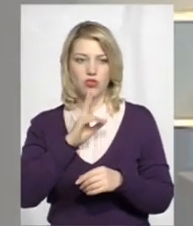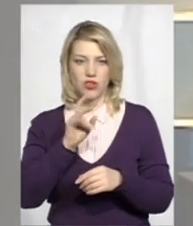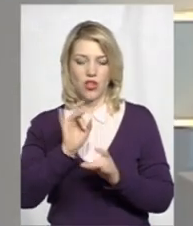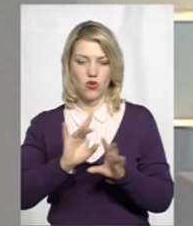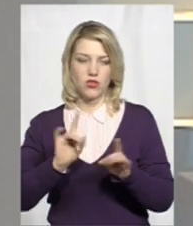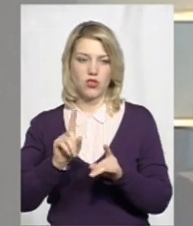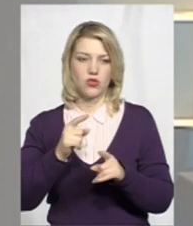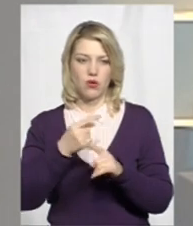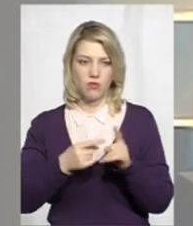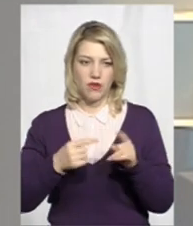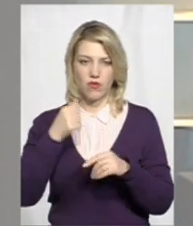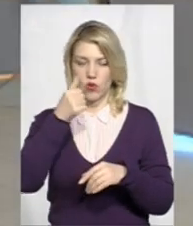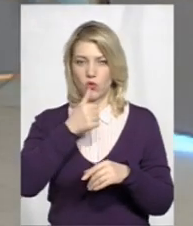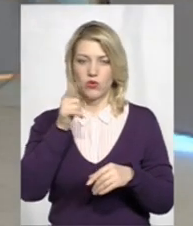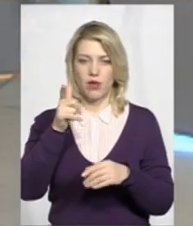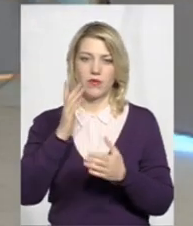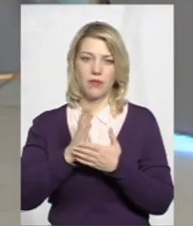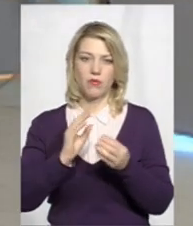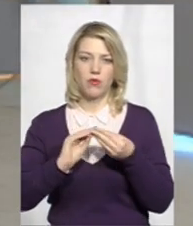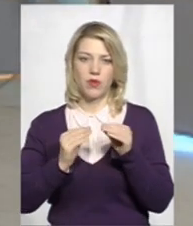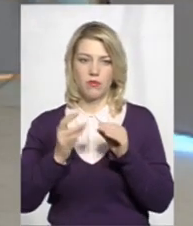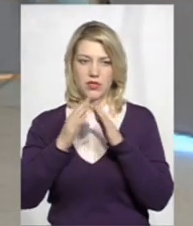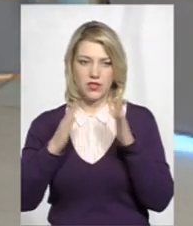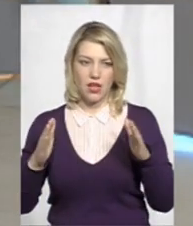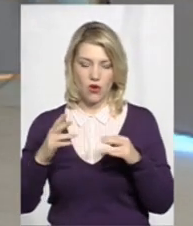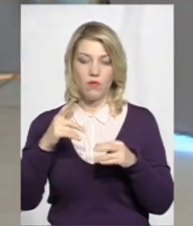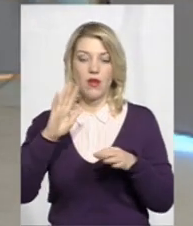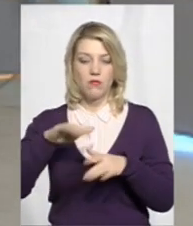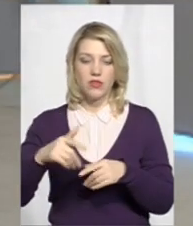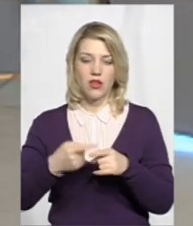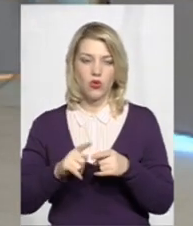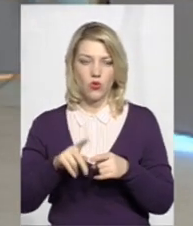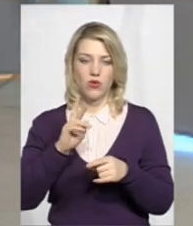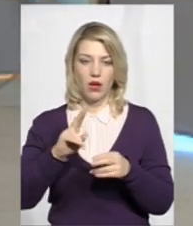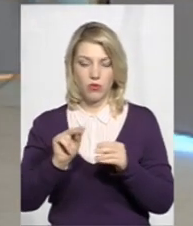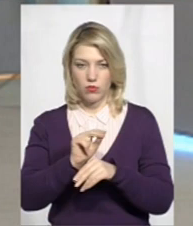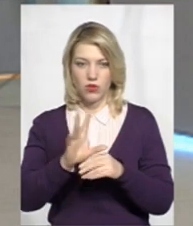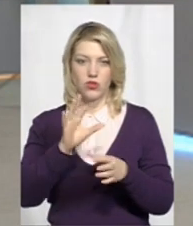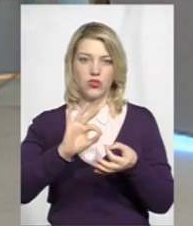півроку тривають проблеми з дахом. І навіть після того, як поремонтували, то вони ще більш ускладнилися.